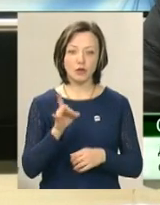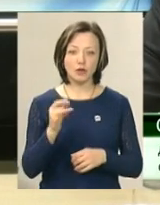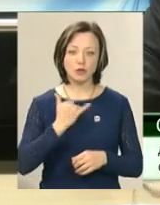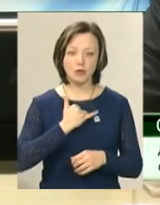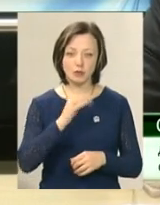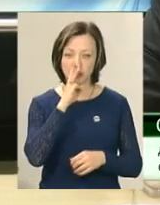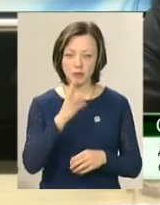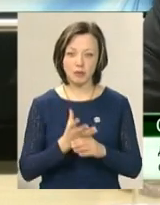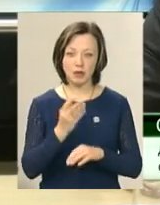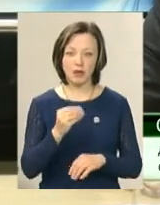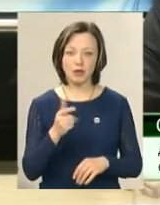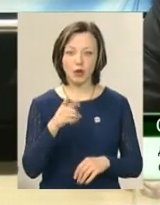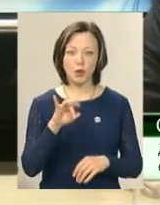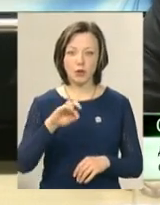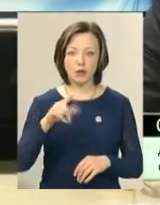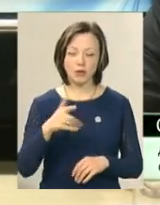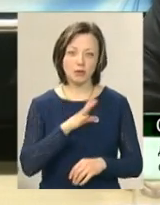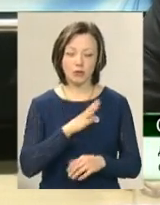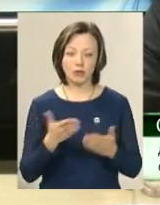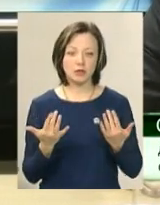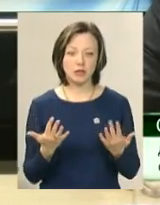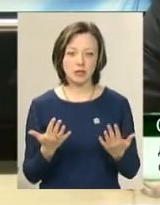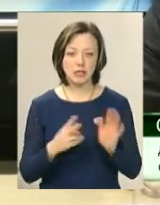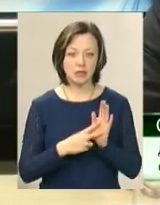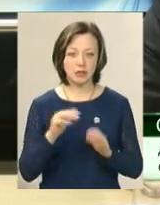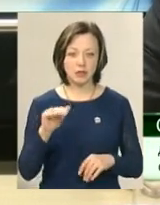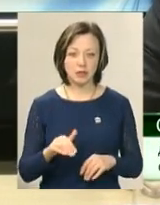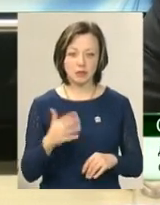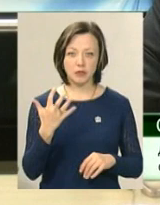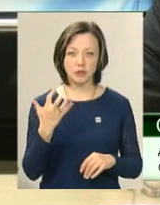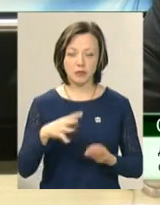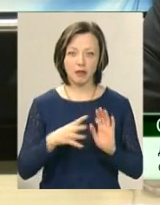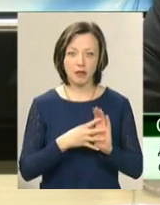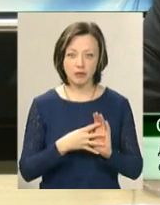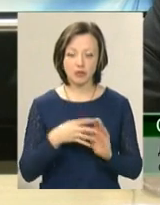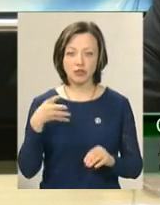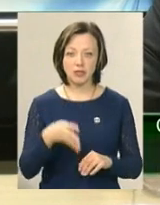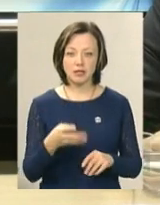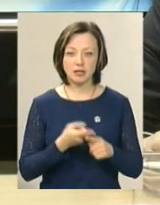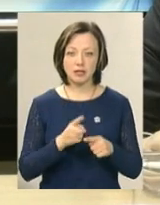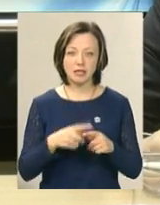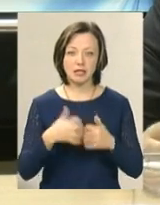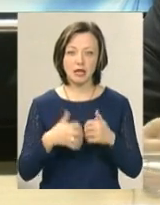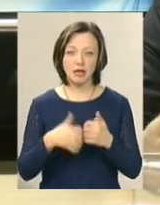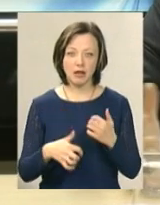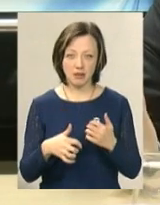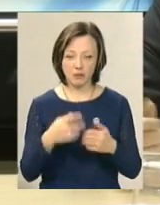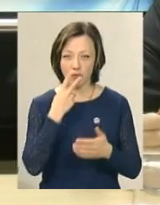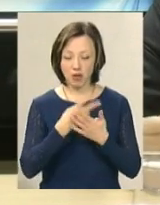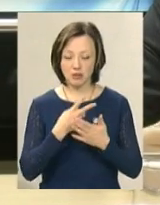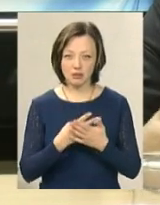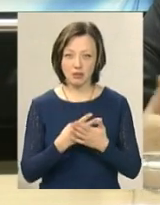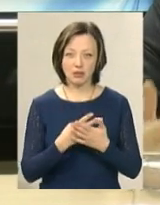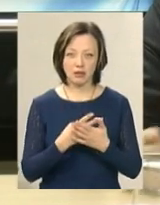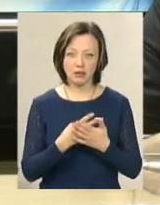по заробітній платі в грудній місті був 7,559, то 4 тисячі – це середній по вакансіях. Якби